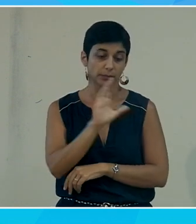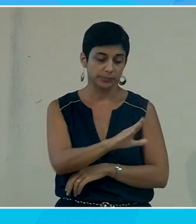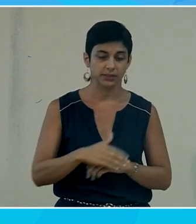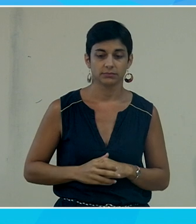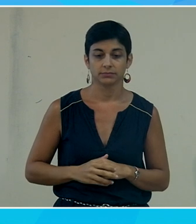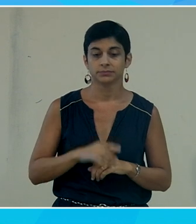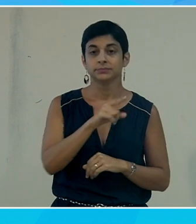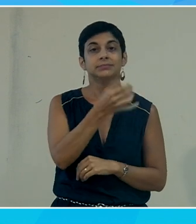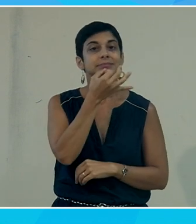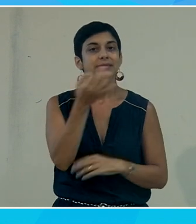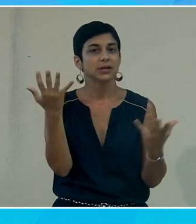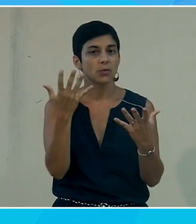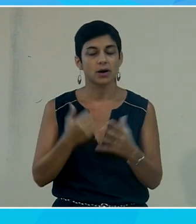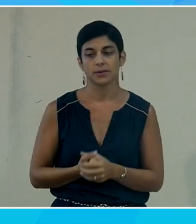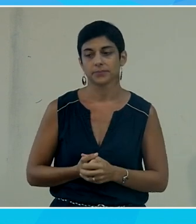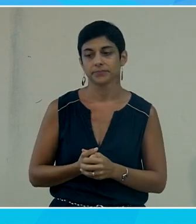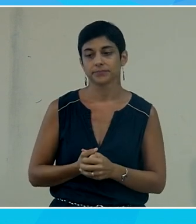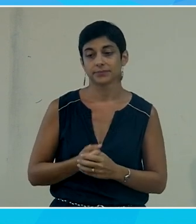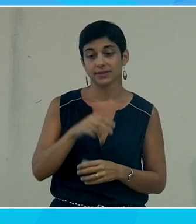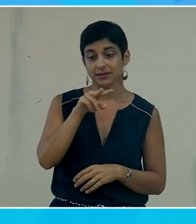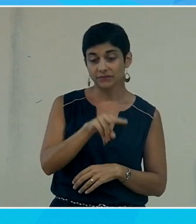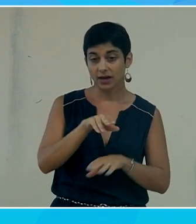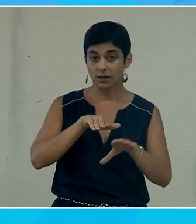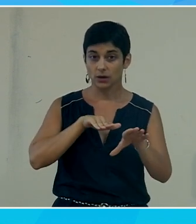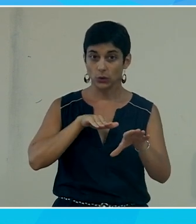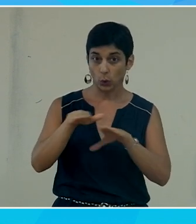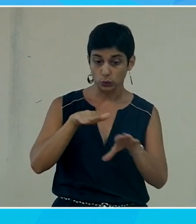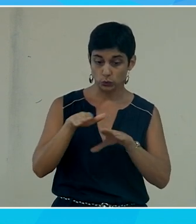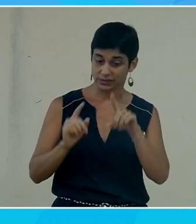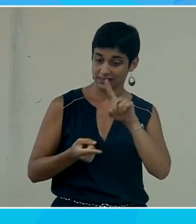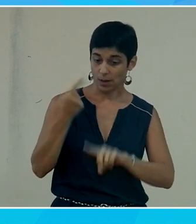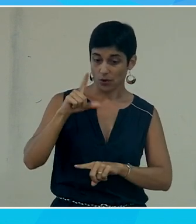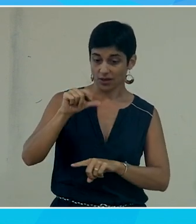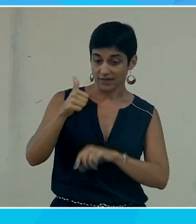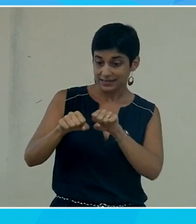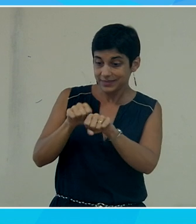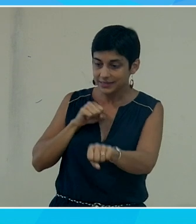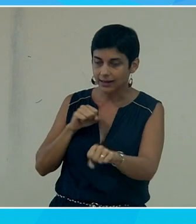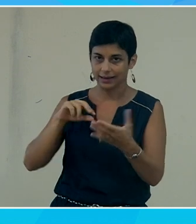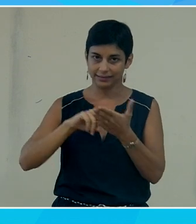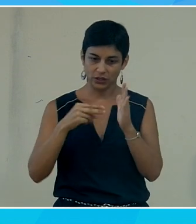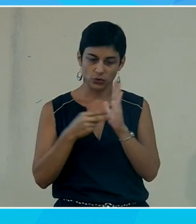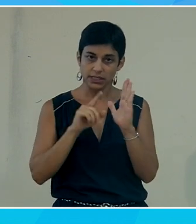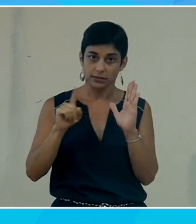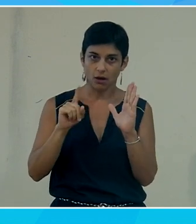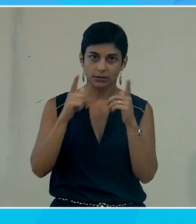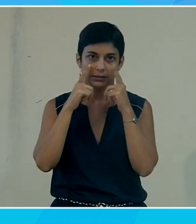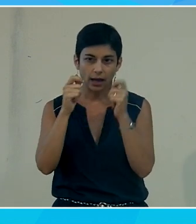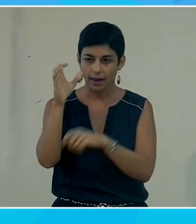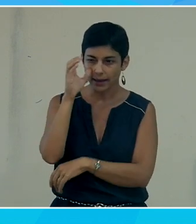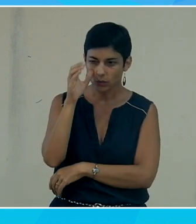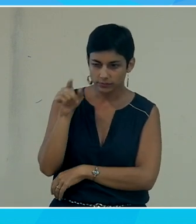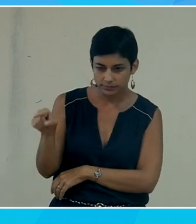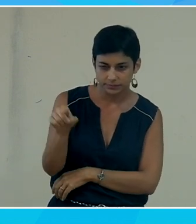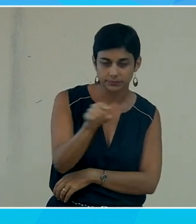qu'en définitive la ressource la plus rare au 21ème siècle c'est pas la technologie c'est l'attention et vous pouvez vous en rendre compte